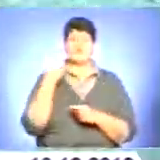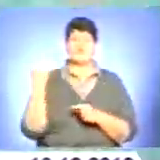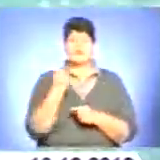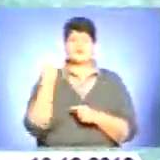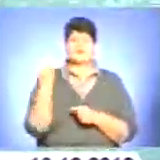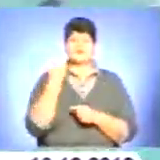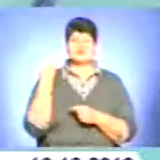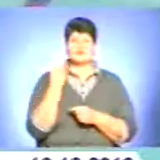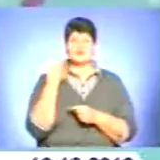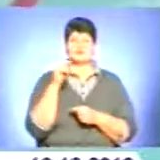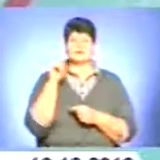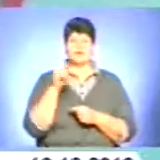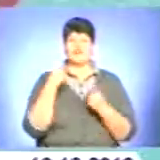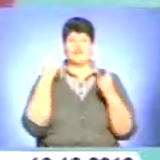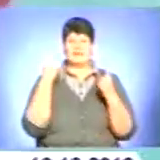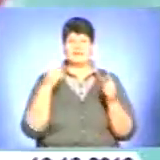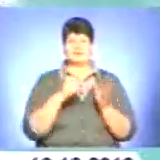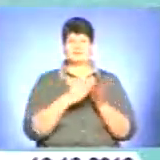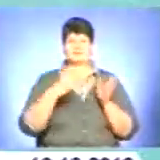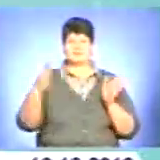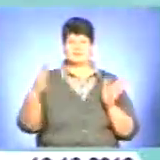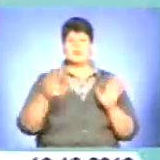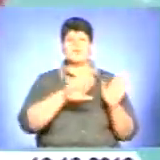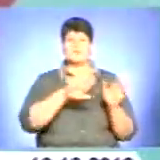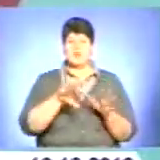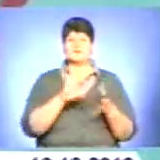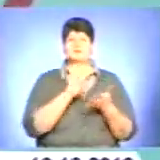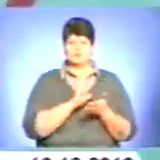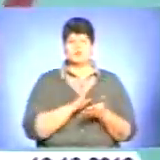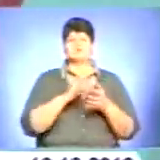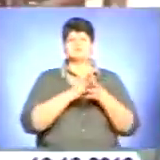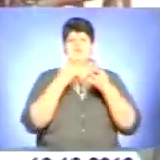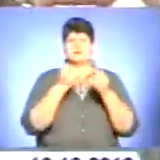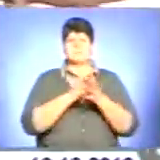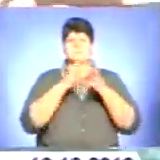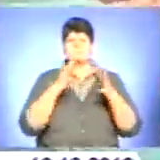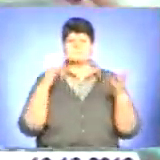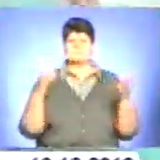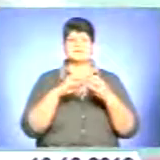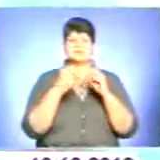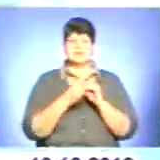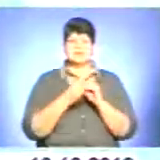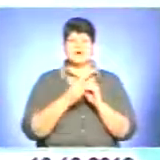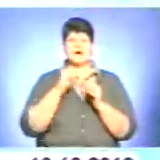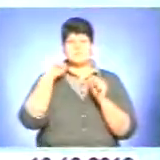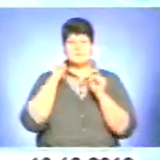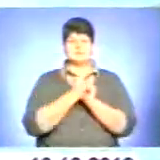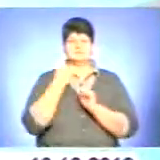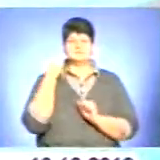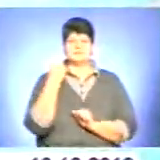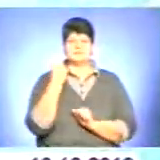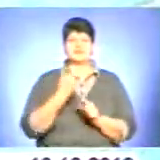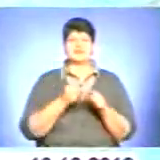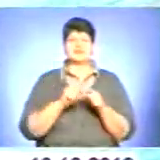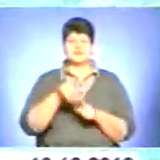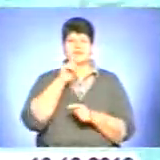спортивного плавання здолали таку велику дистанцію. Згодом були і результативніші спортсмени, але, як правило, пам'ятаються перші. Ці молоді